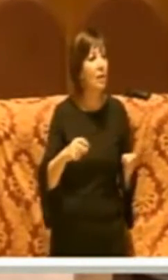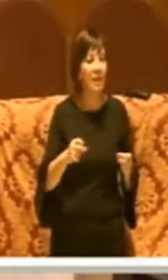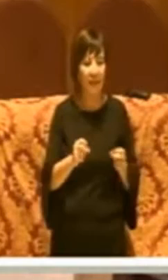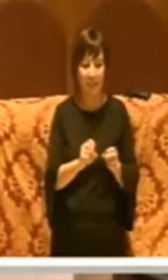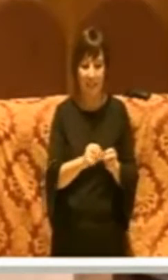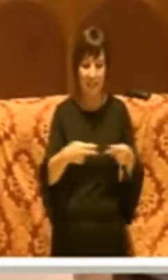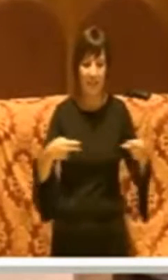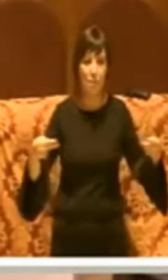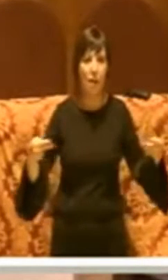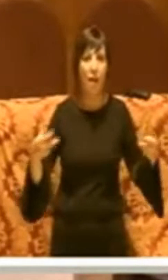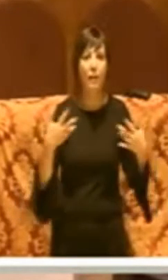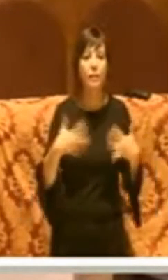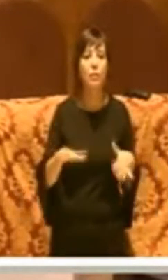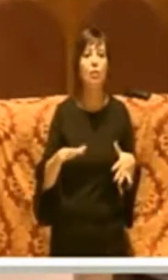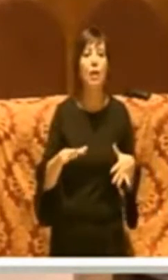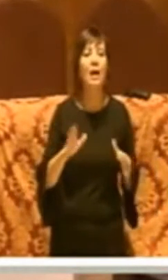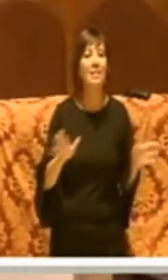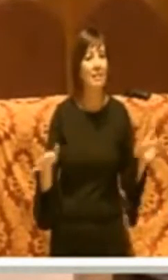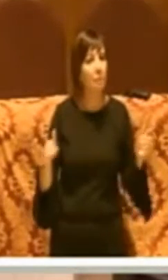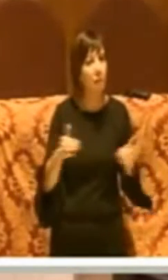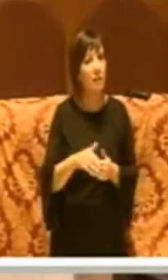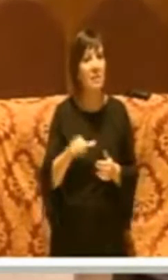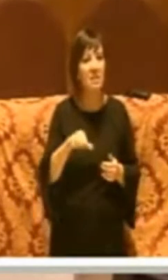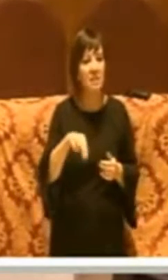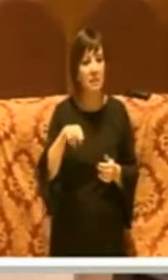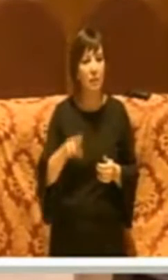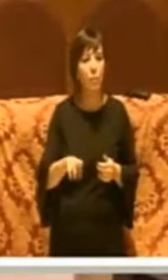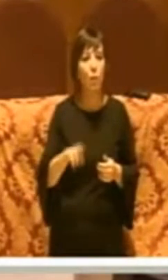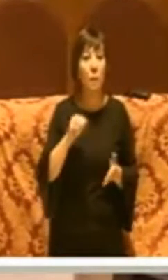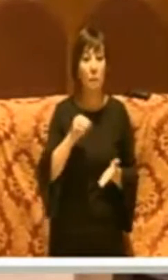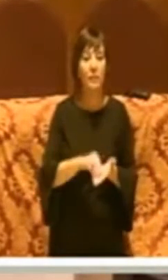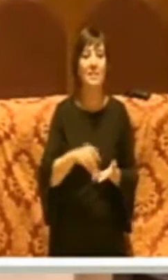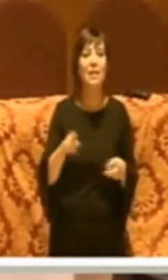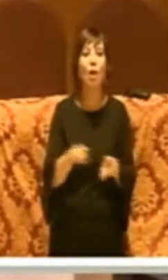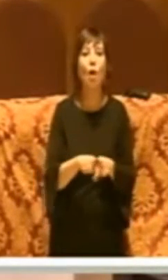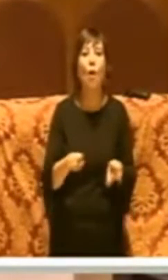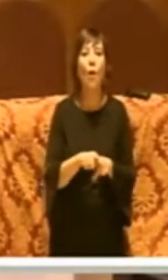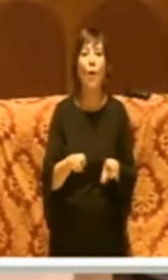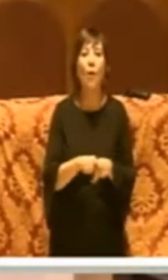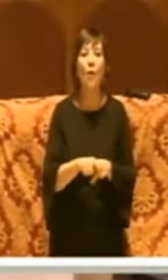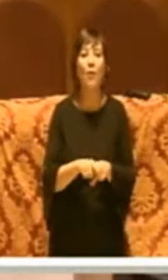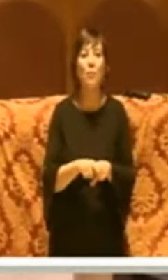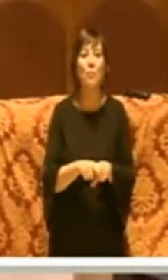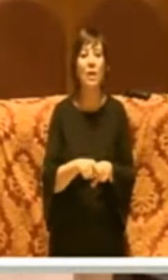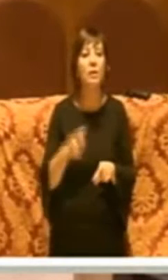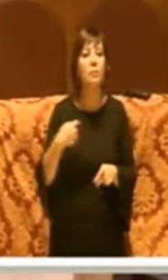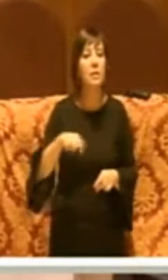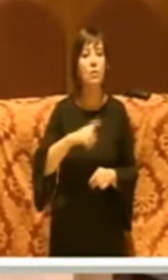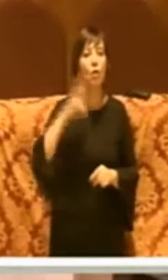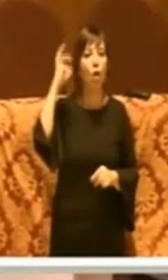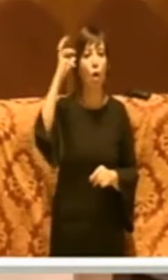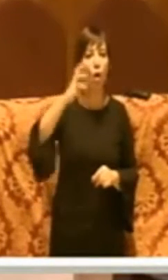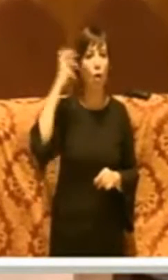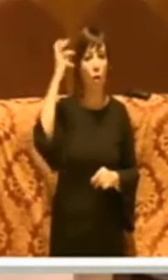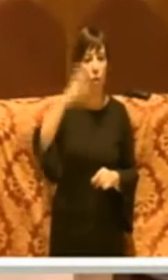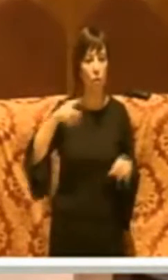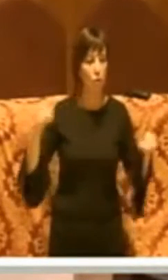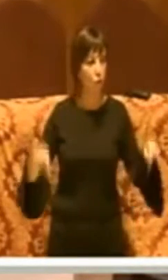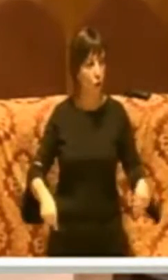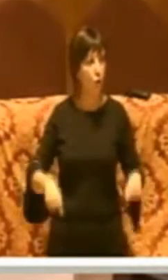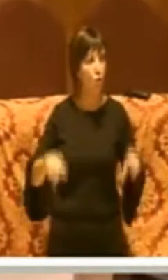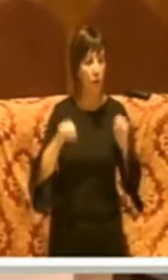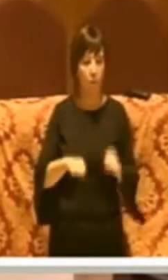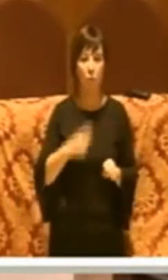ed è stato il dipartimento Simo a volerlo mettere come perché sono orgogliosi oggi di